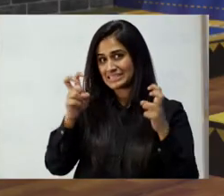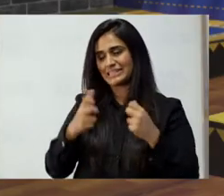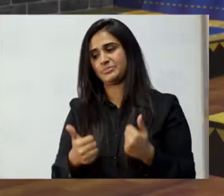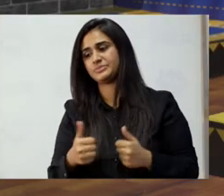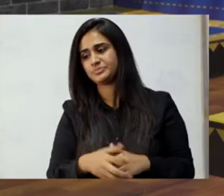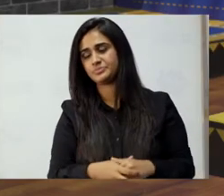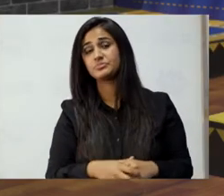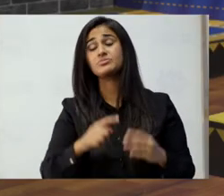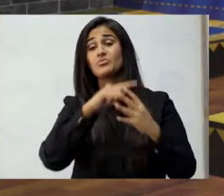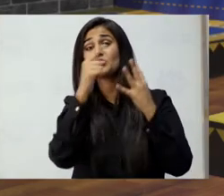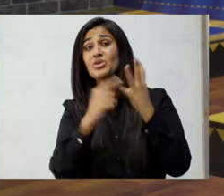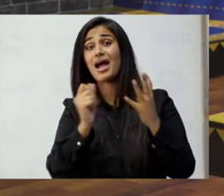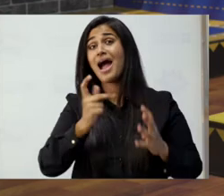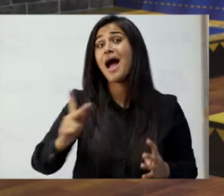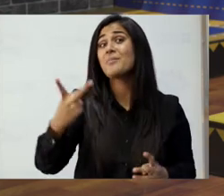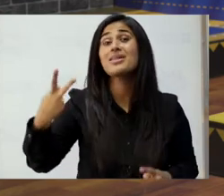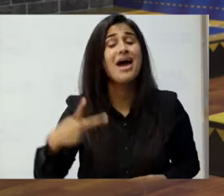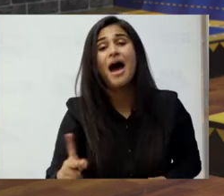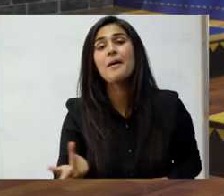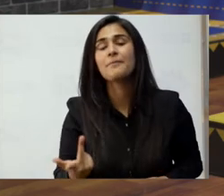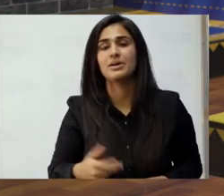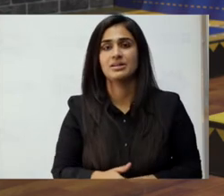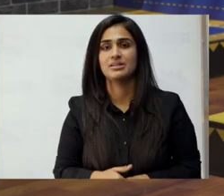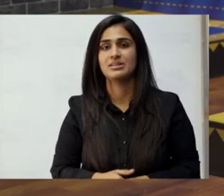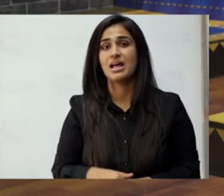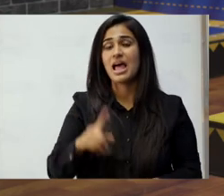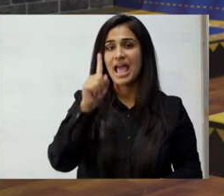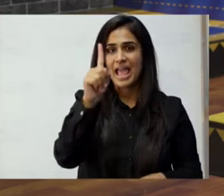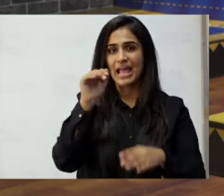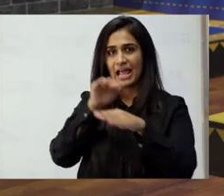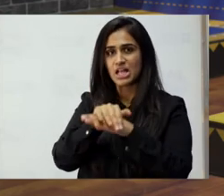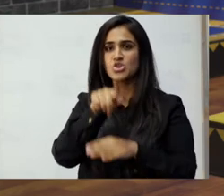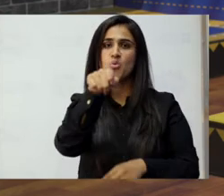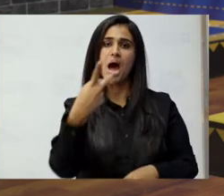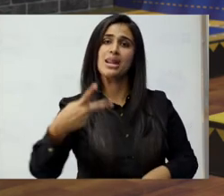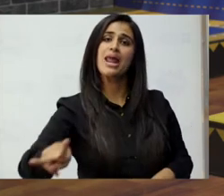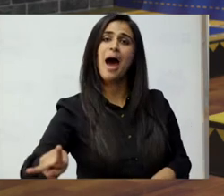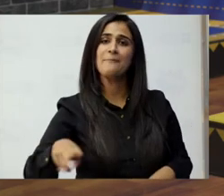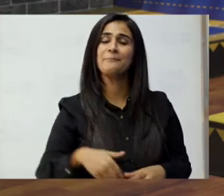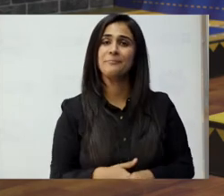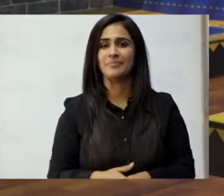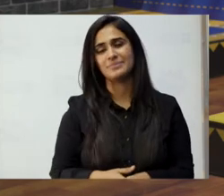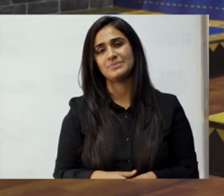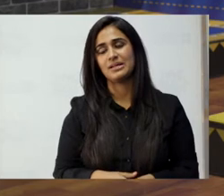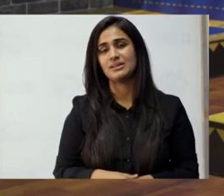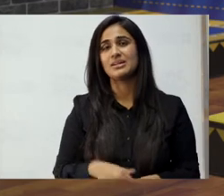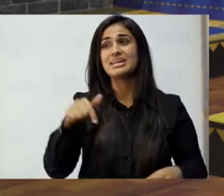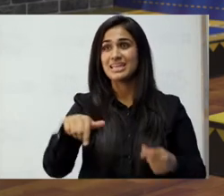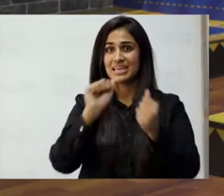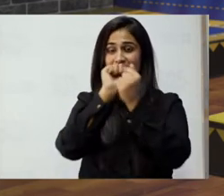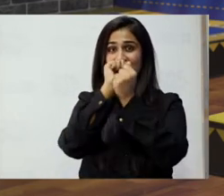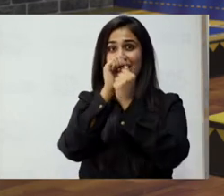آپ ان کو ڈاؤن لوڈ کر سکتے ہیں اور دوسری ایپ جس کے بارے میں میں آپ کو بتا رہی ہوں وہ ہے ایک خط تمہارے نام